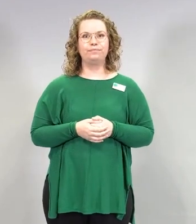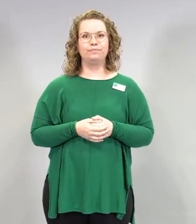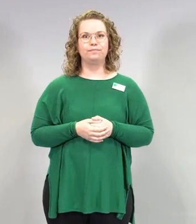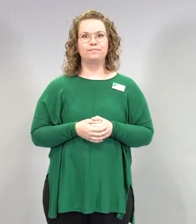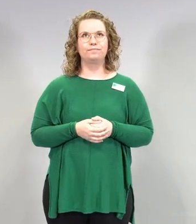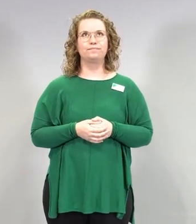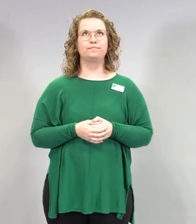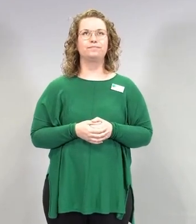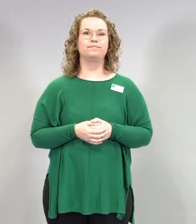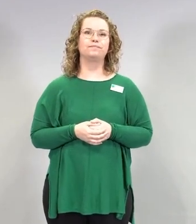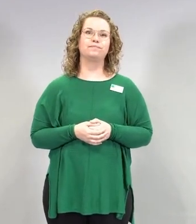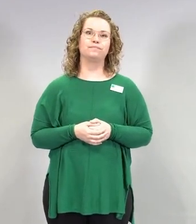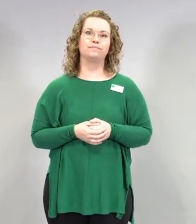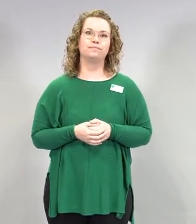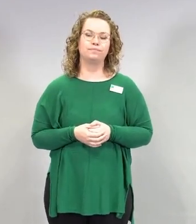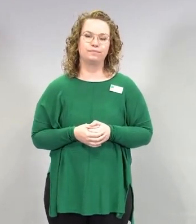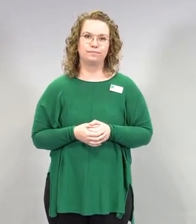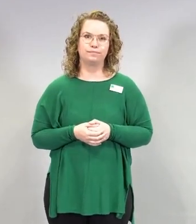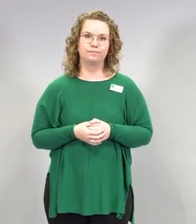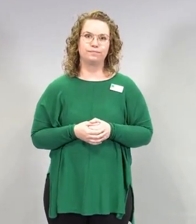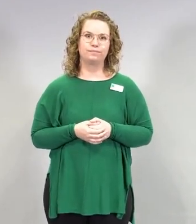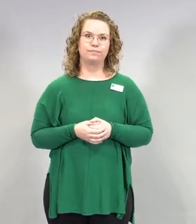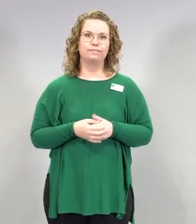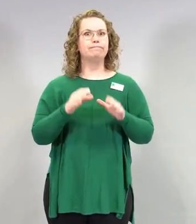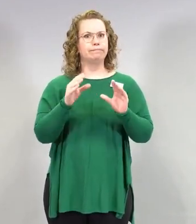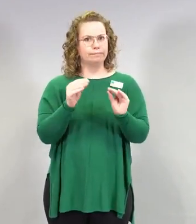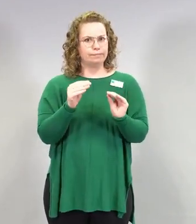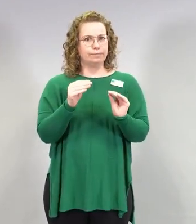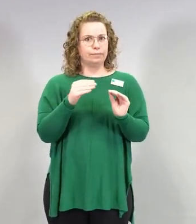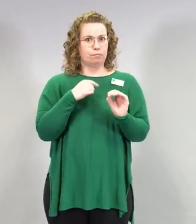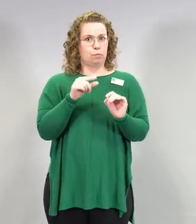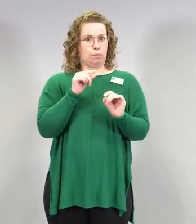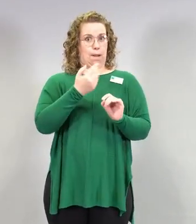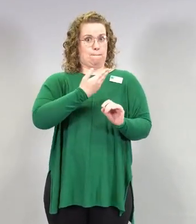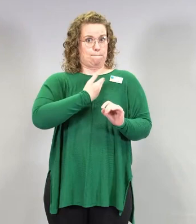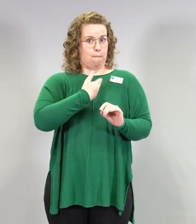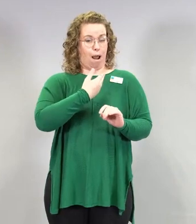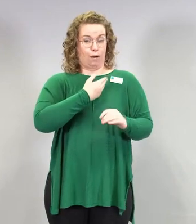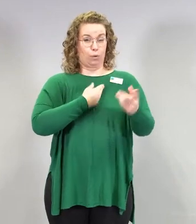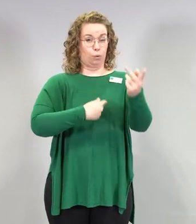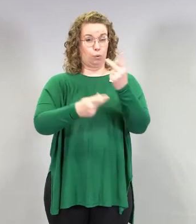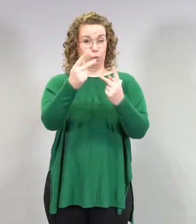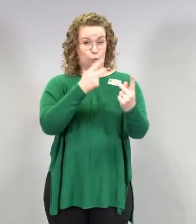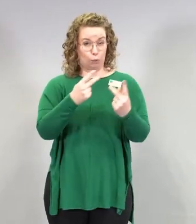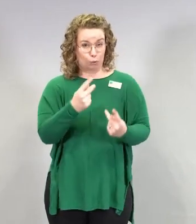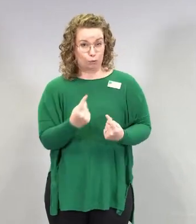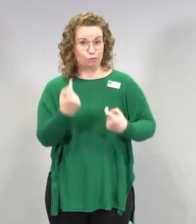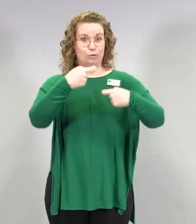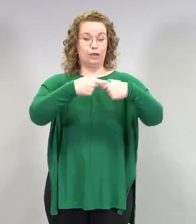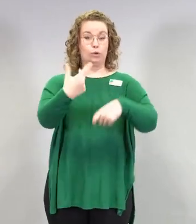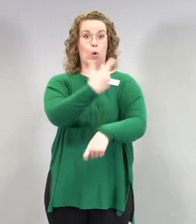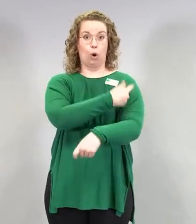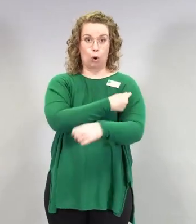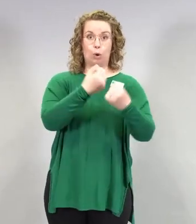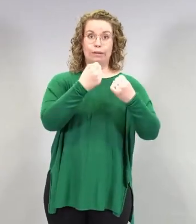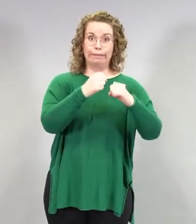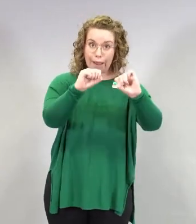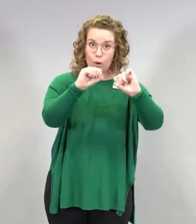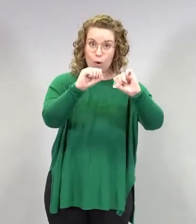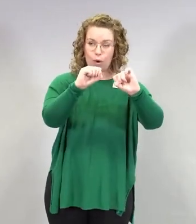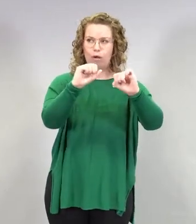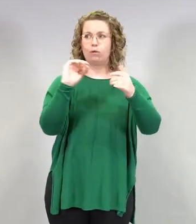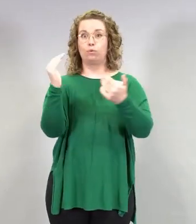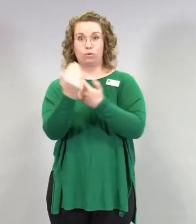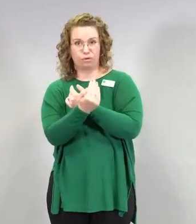Katsotaan. Paljon oli kysymyksiä rokotteiden tehosta, tehokkuudesta ja turvallisuudesta. Vähän niin kuin